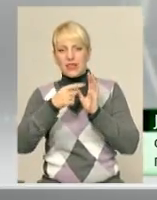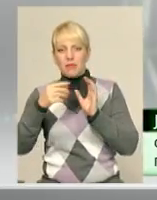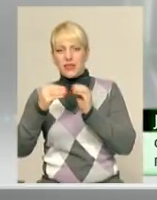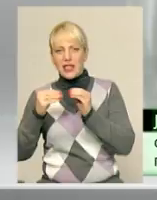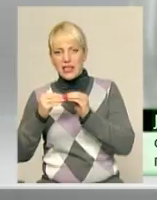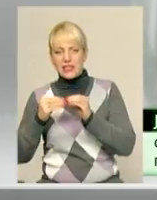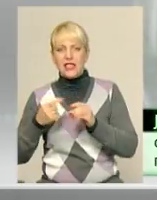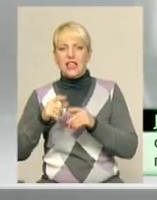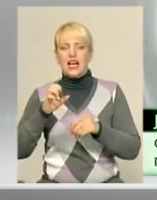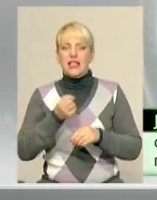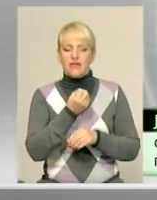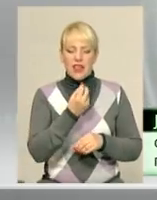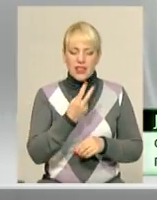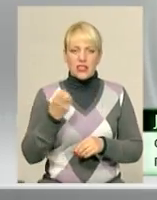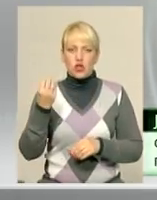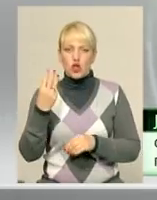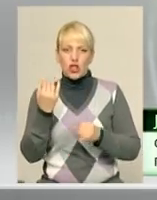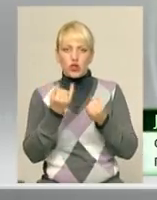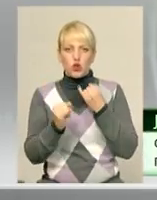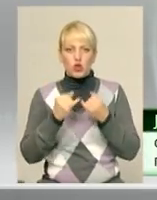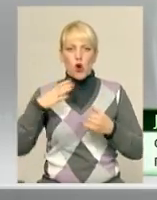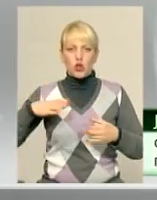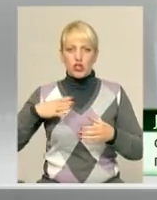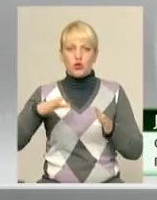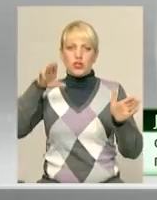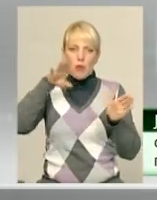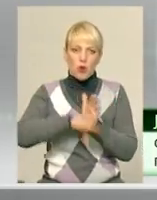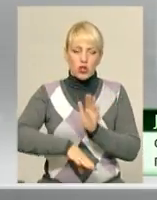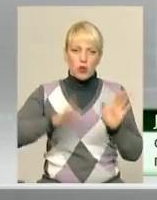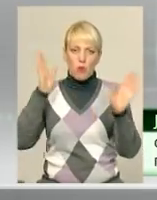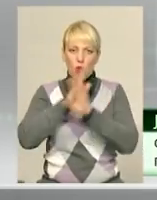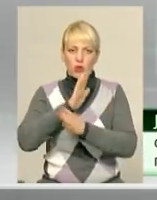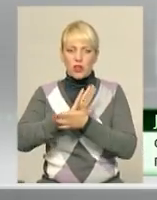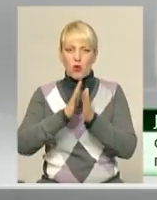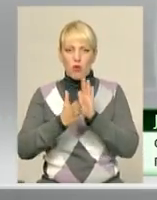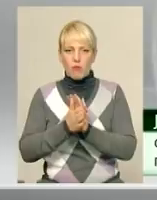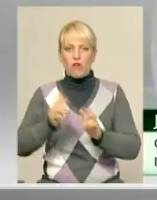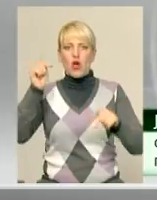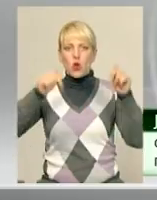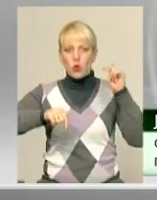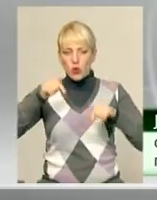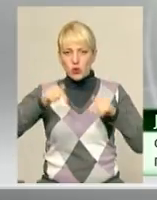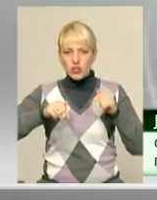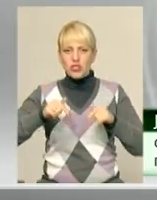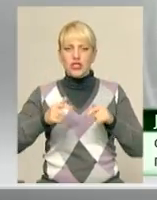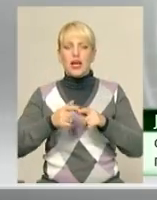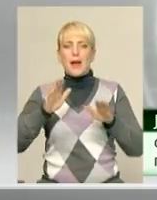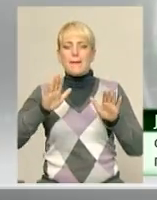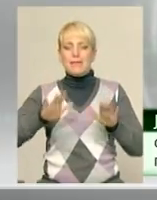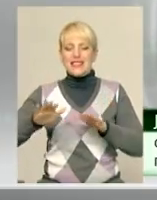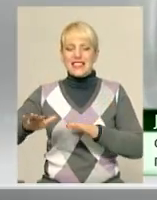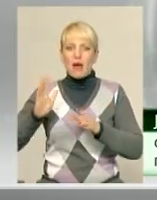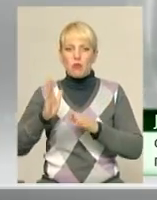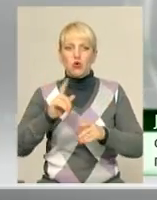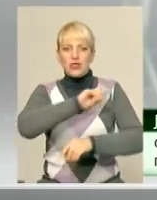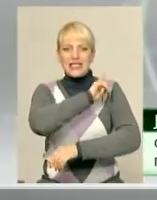12-13 жовтня очікується погіршення погодних умов. Дощі місцями сильні, 13